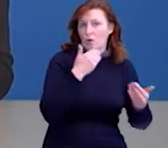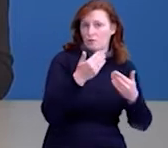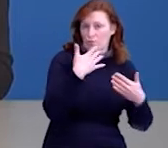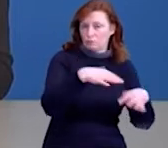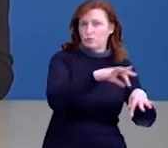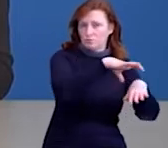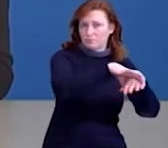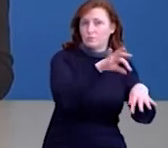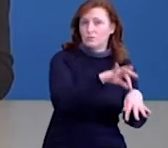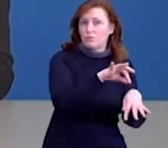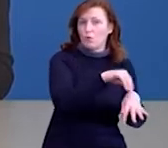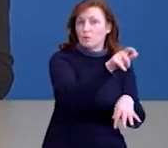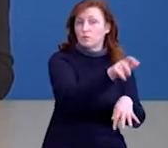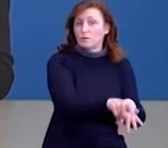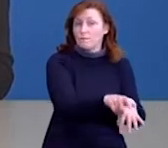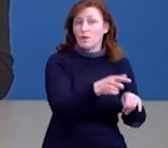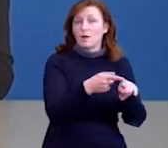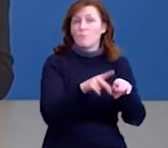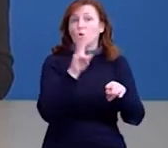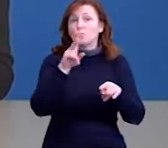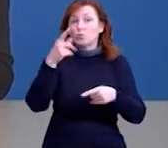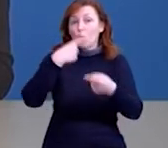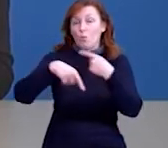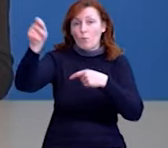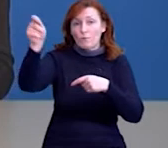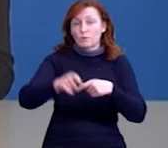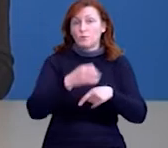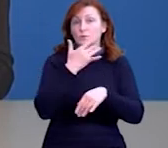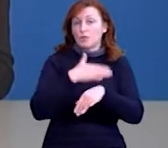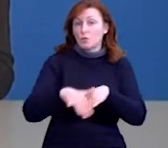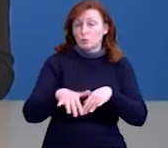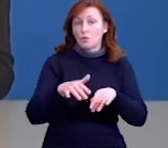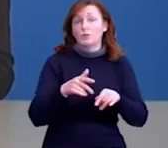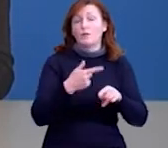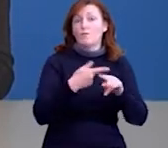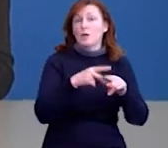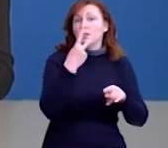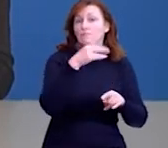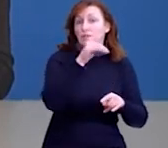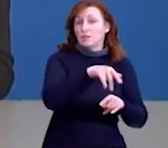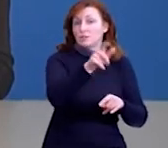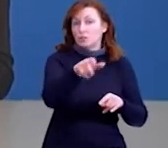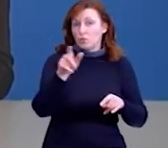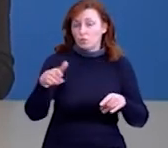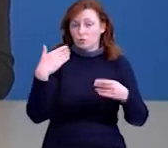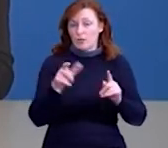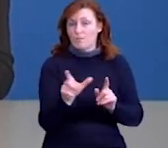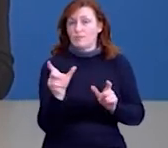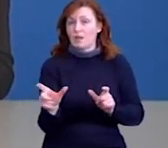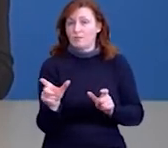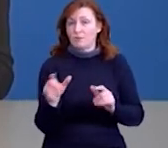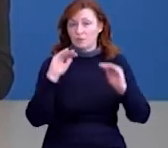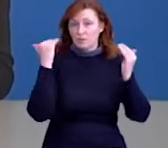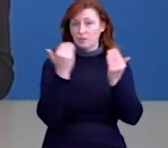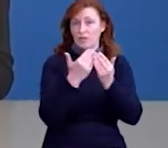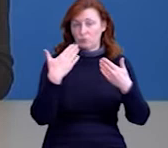хворими на коронавірус, решта – ті, хто повернувся з-за кордону. Ще у понад пів тисячі людей термін самоізоляції завершився. Про це